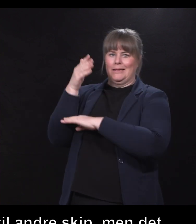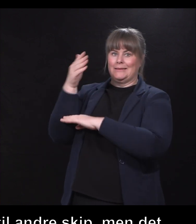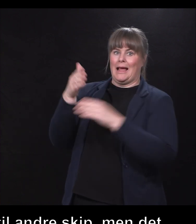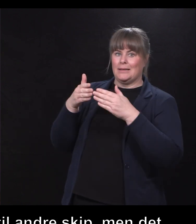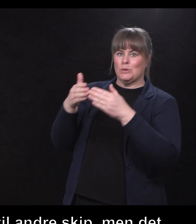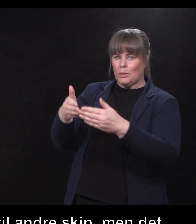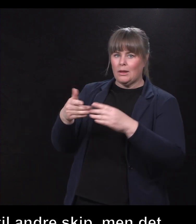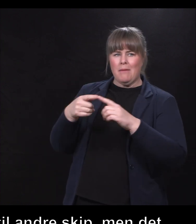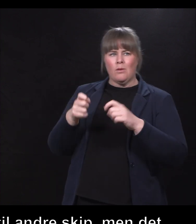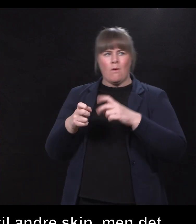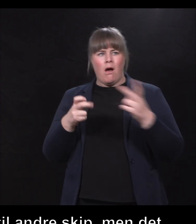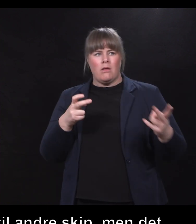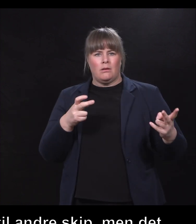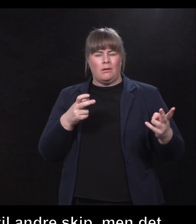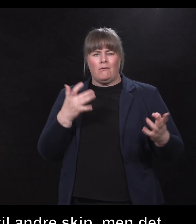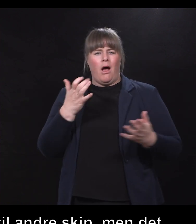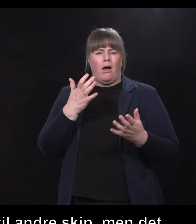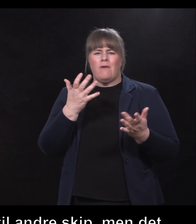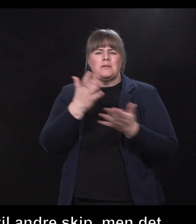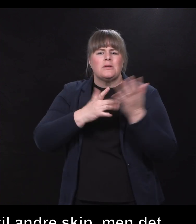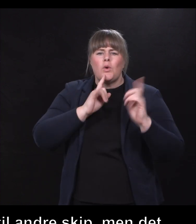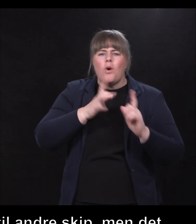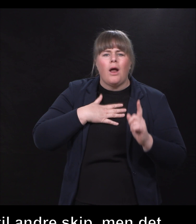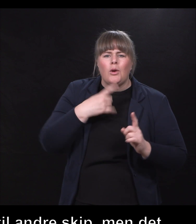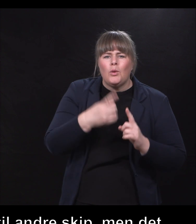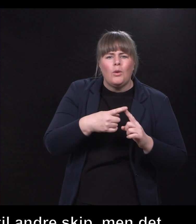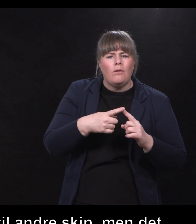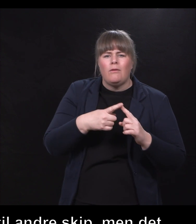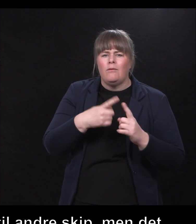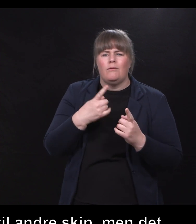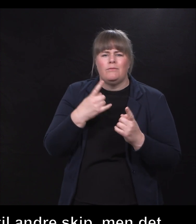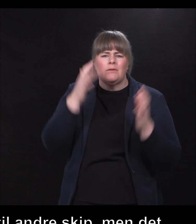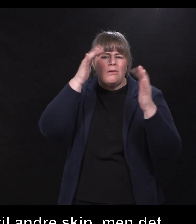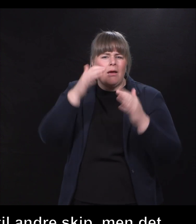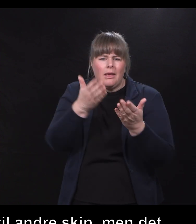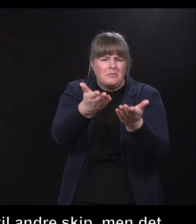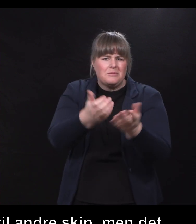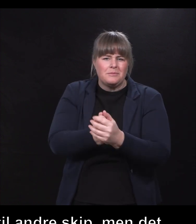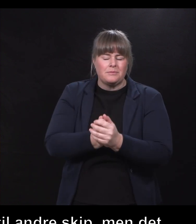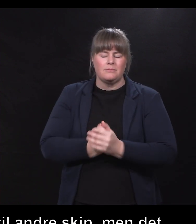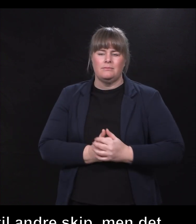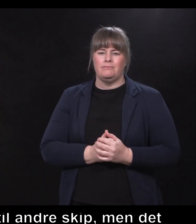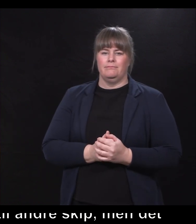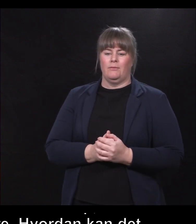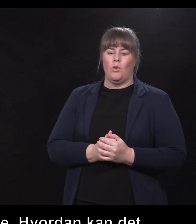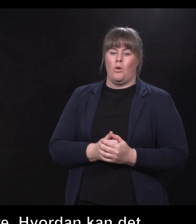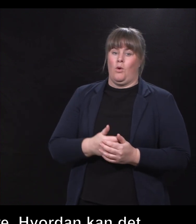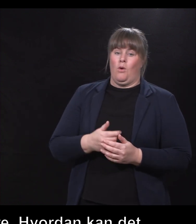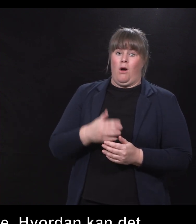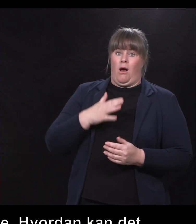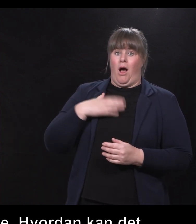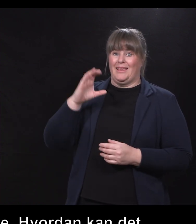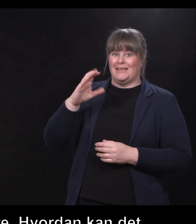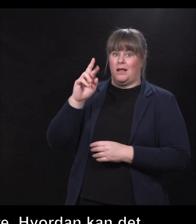noen tanker og råd om hvordan det kan gjøres, Pernille? Altså vi er jo veldig heldige som har Kristian Raddik, det er jo det